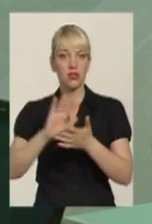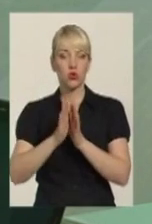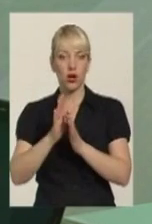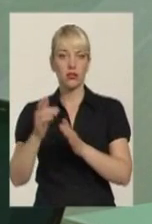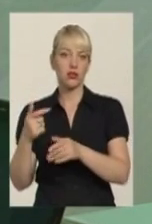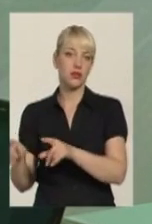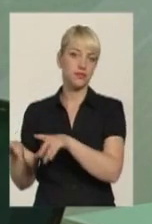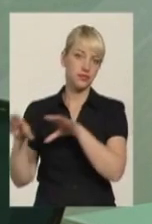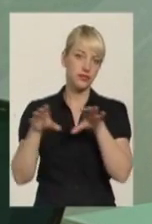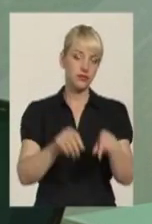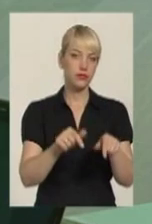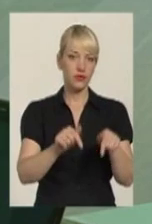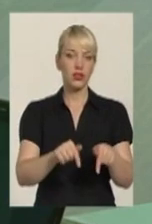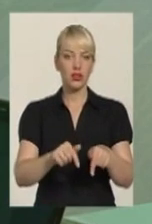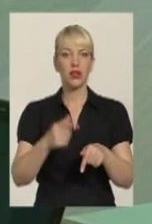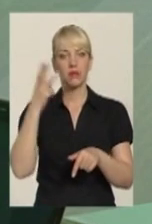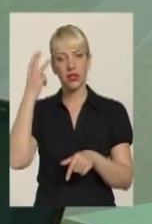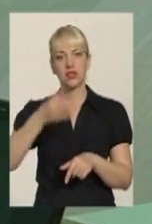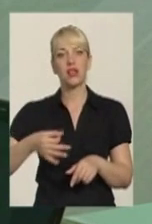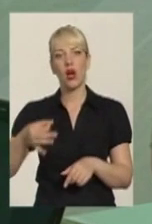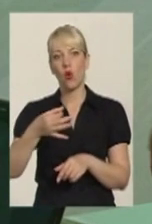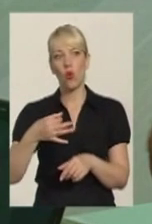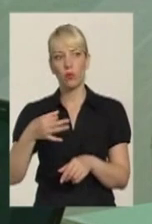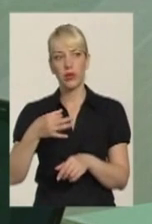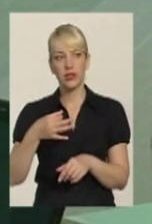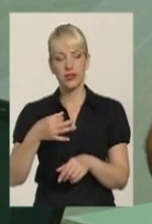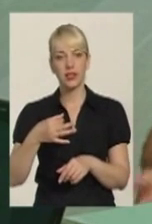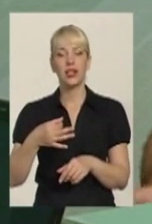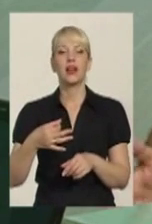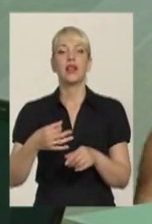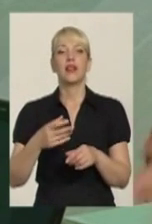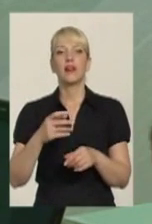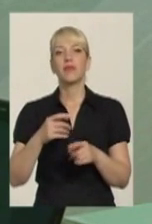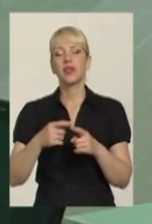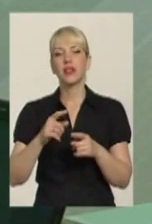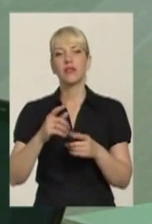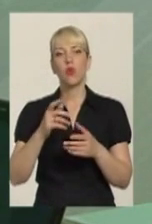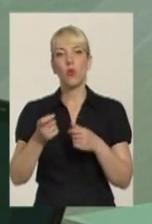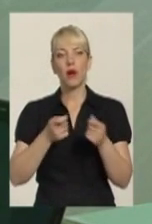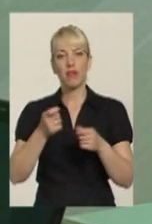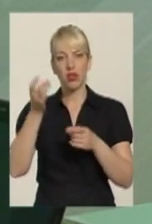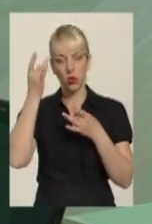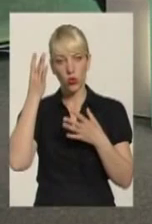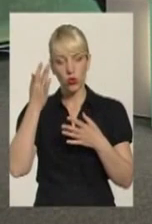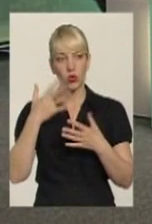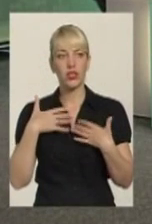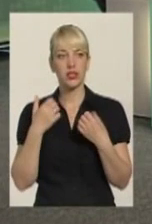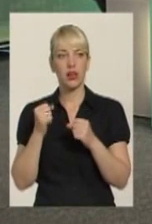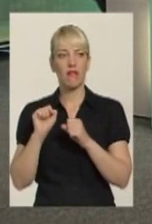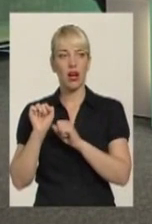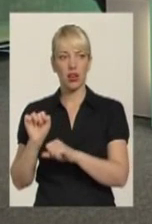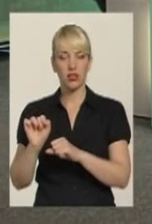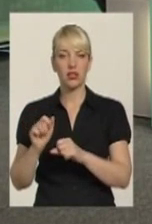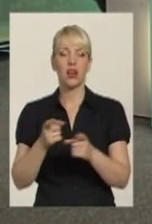Хмельницька область, областне руководство, в частності в лице управління культури і управління здравоохранення освіти,